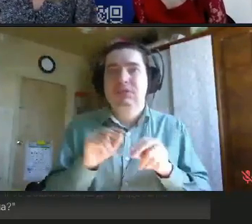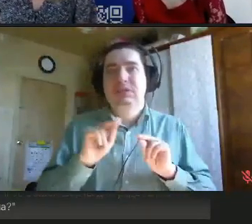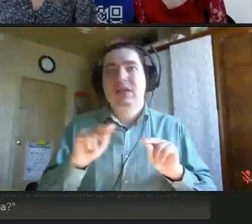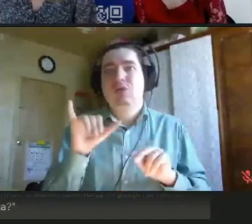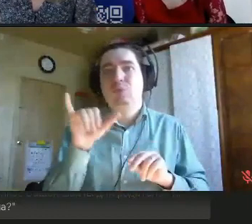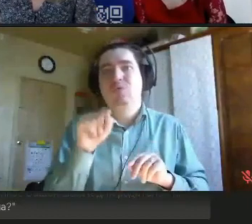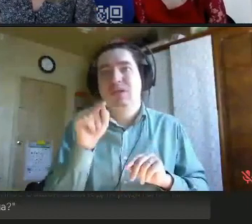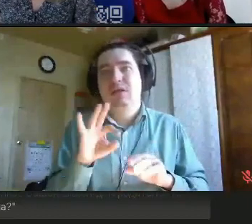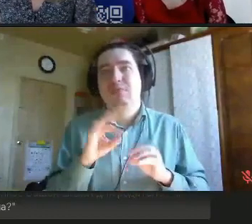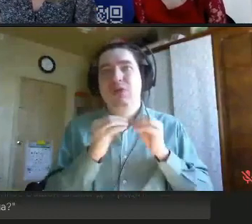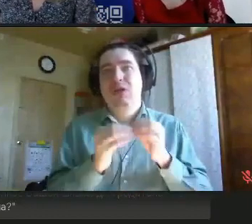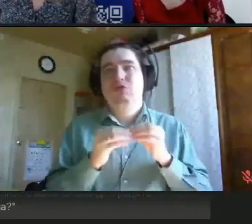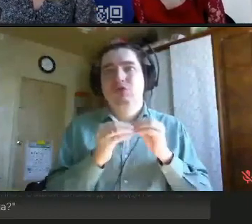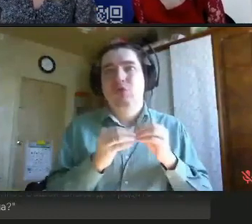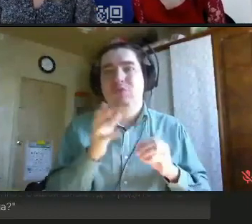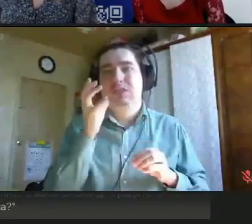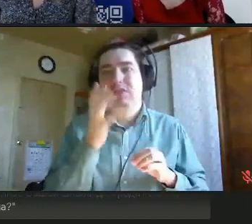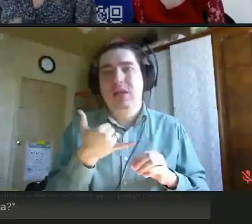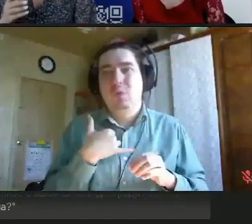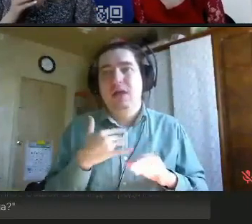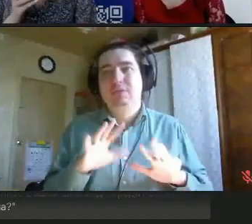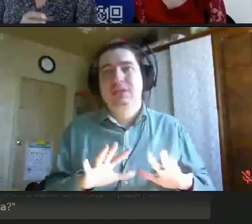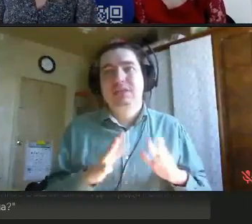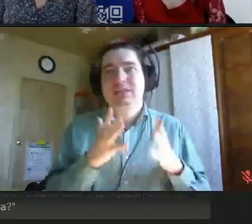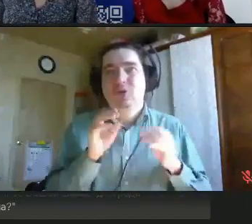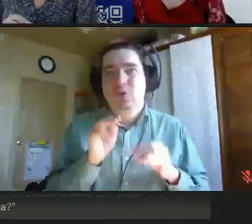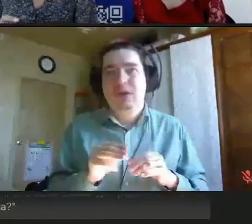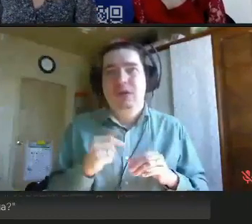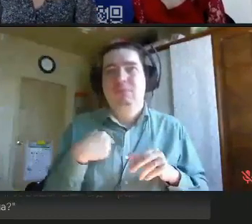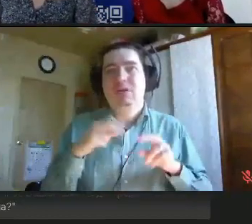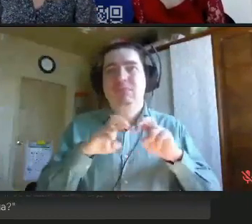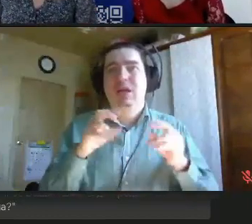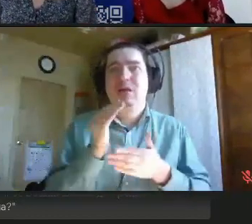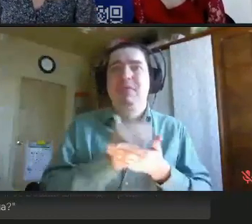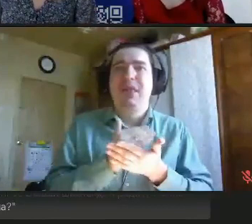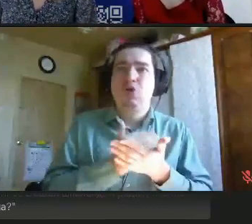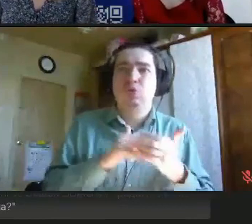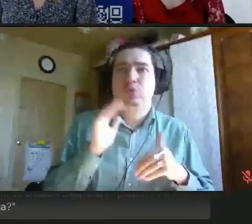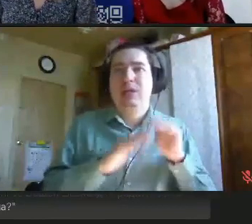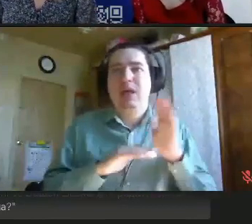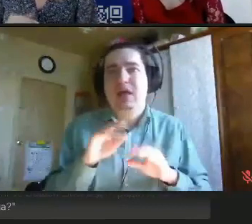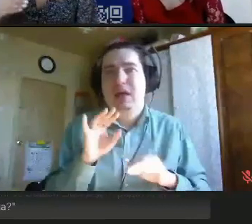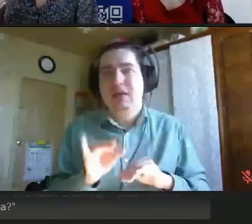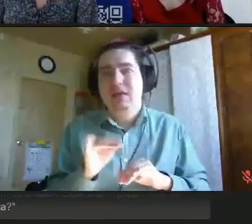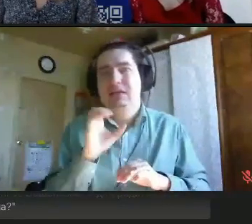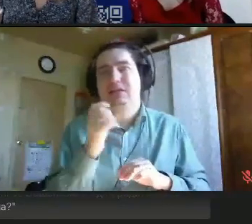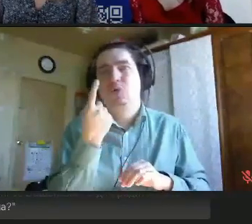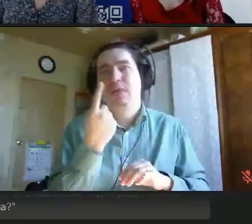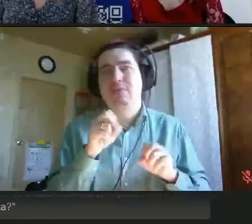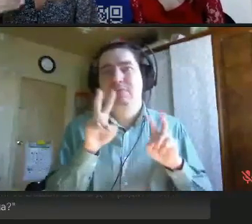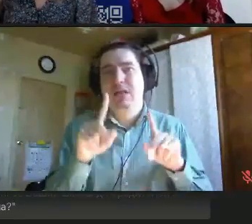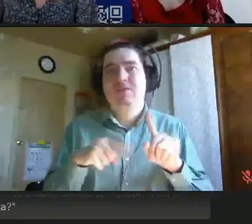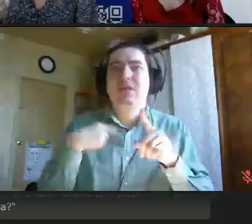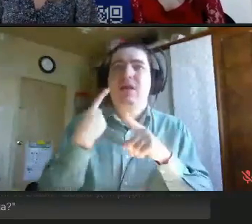по 10 часов образовательных у нас происходит, мы разбираем и теорию, и практику с одним специалистом. В следующие